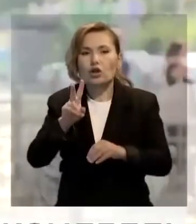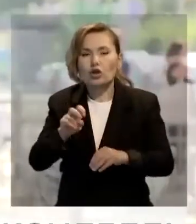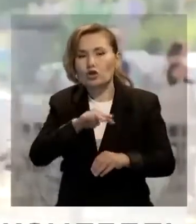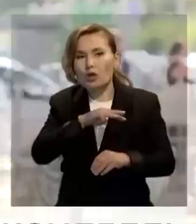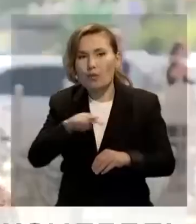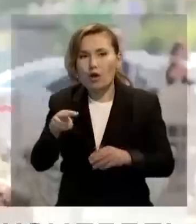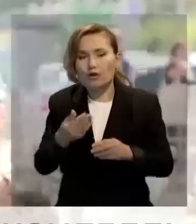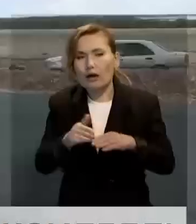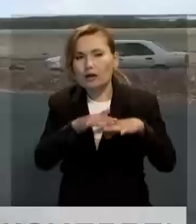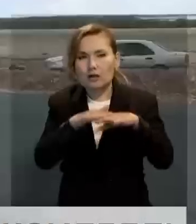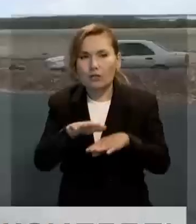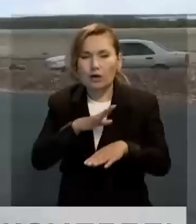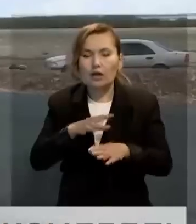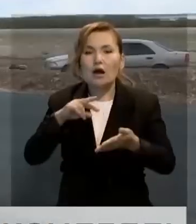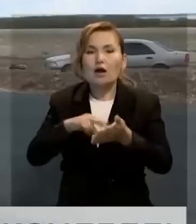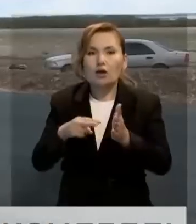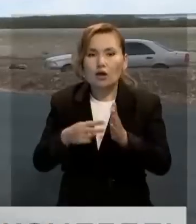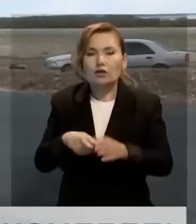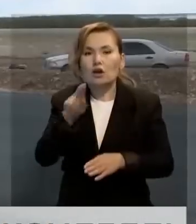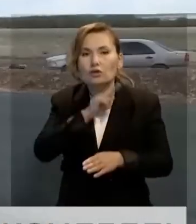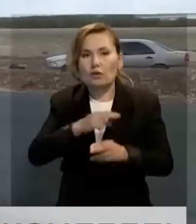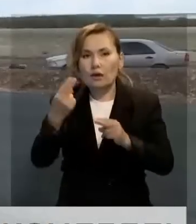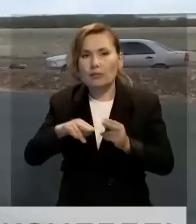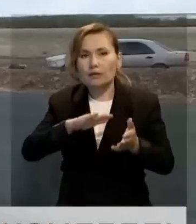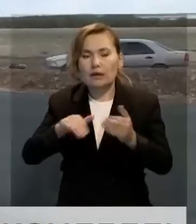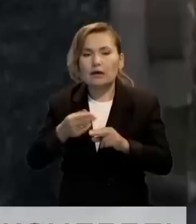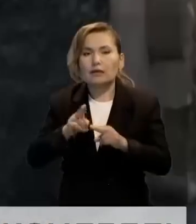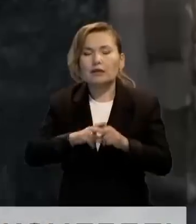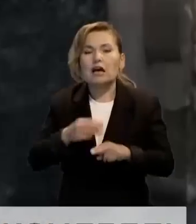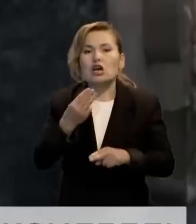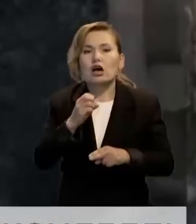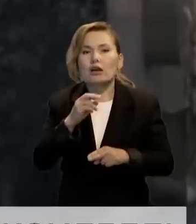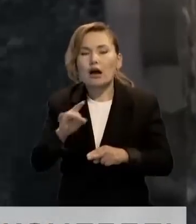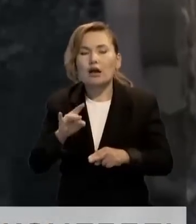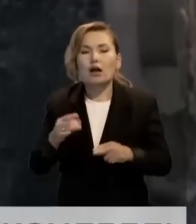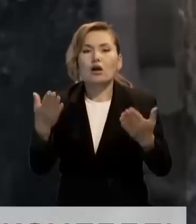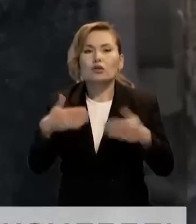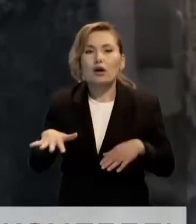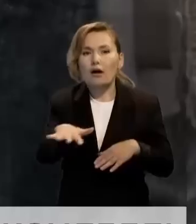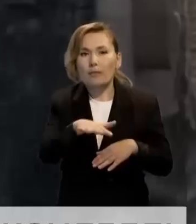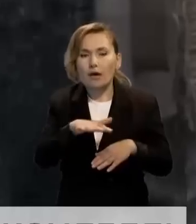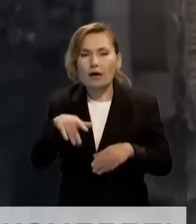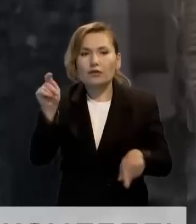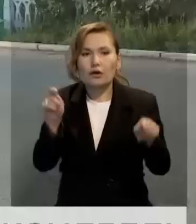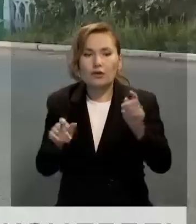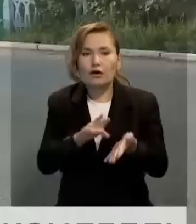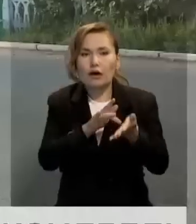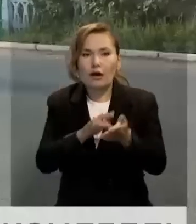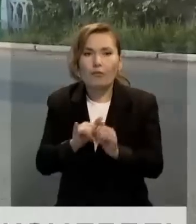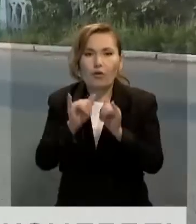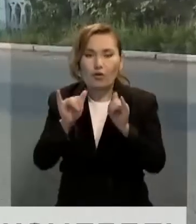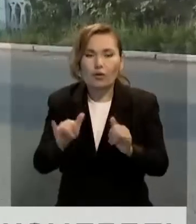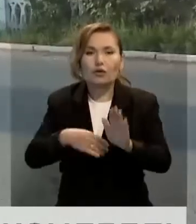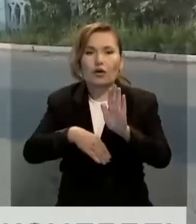тенгідей қарж бөлініп отырып. Жоспарланған жұмыстар аяқталған соң зеренді шалқар имантау күрортты өңірлерін ағылатын демалушылар легі